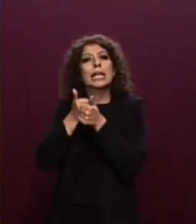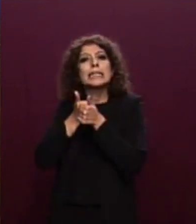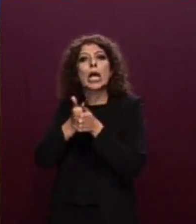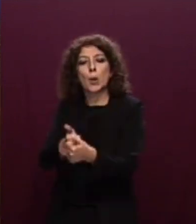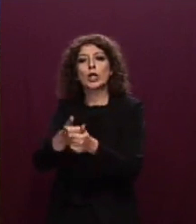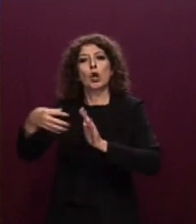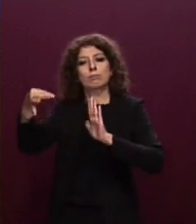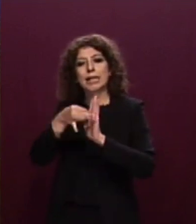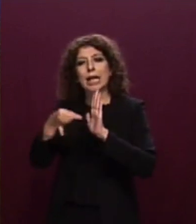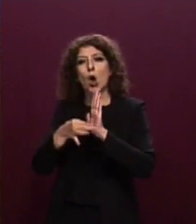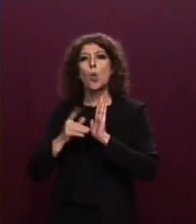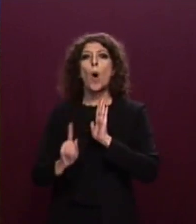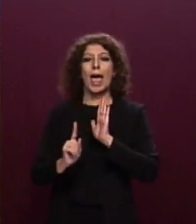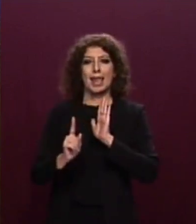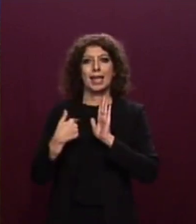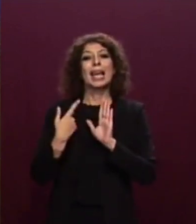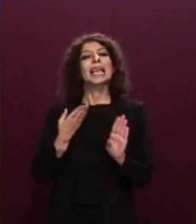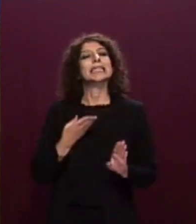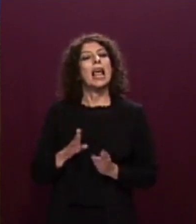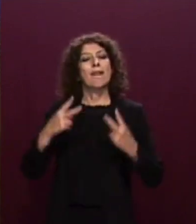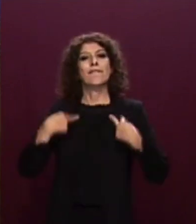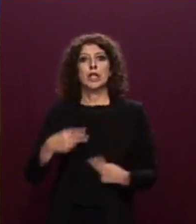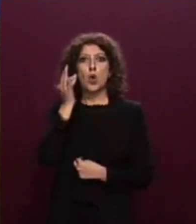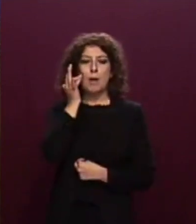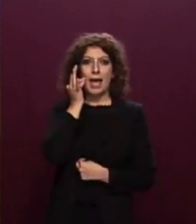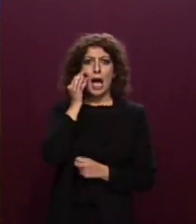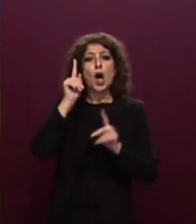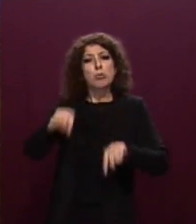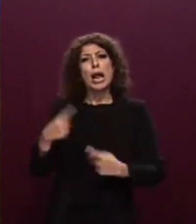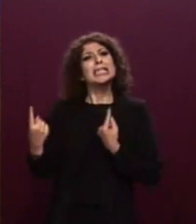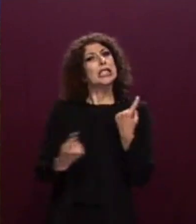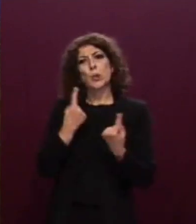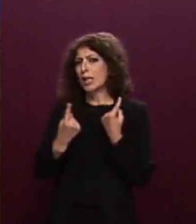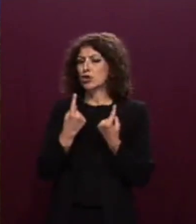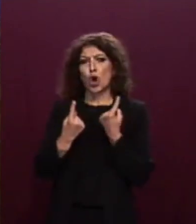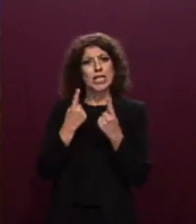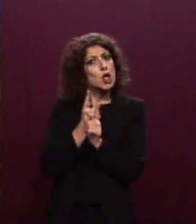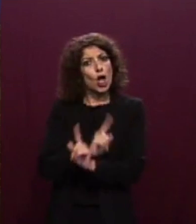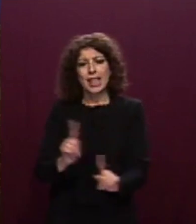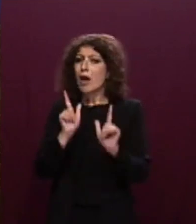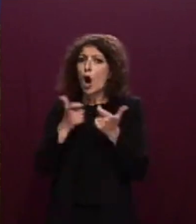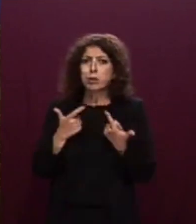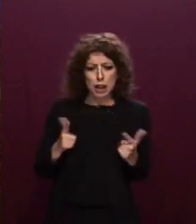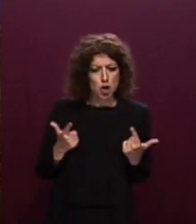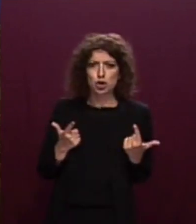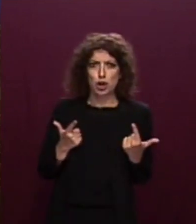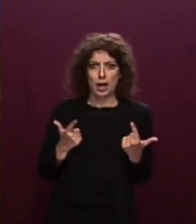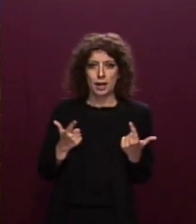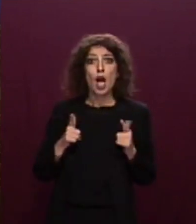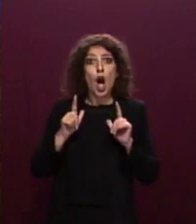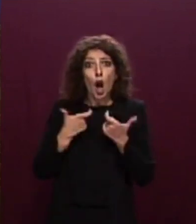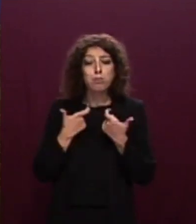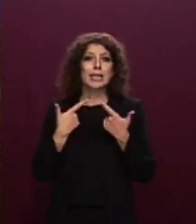della vita umana, intervenendo anche in situazioni che andavano molto al di là dei suoi obblighi di diritto del mare ed